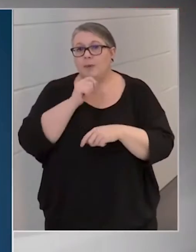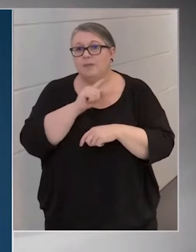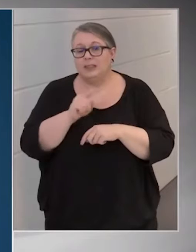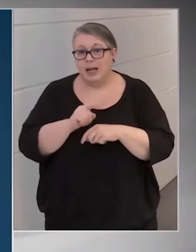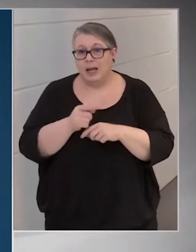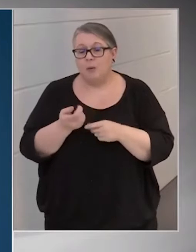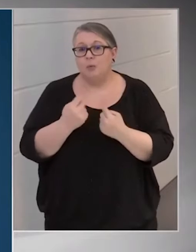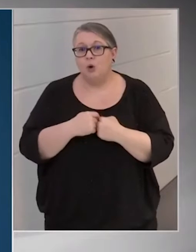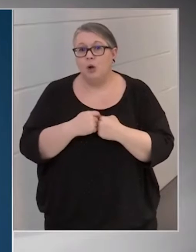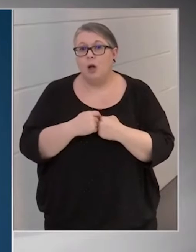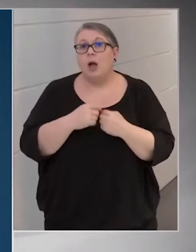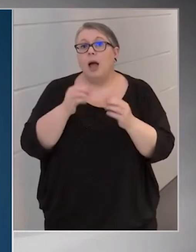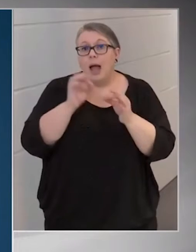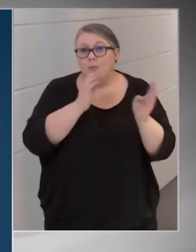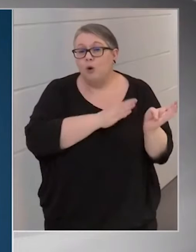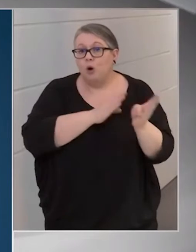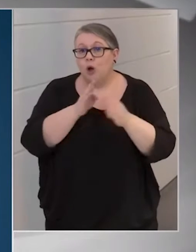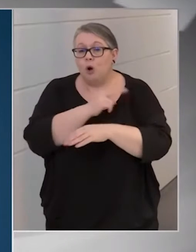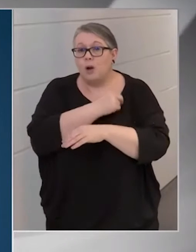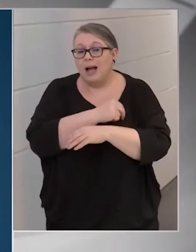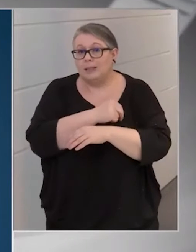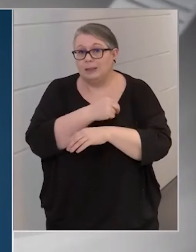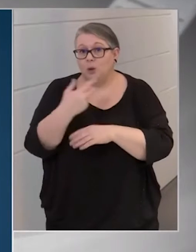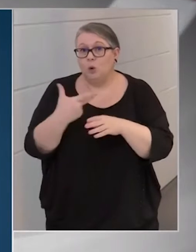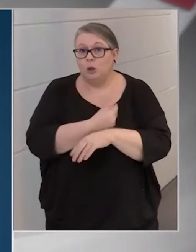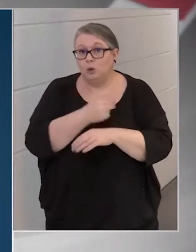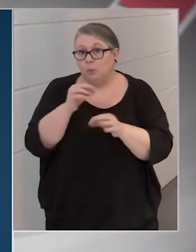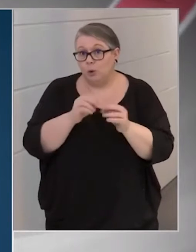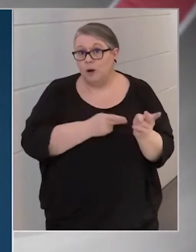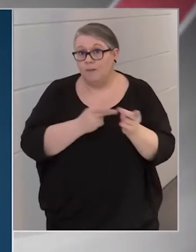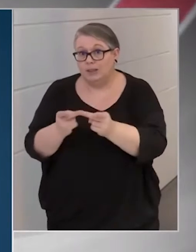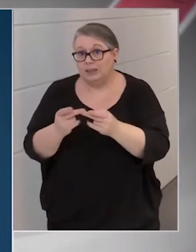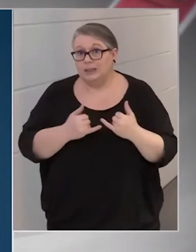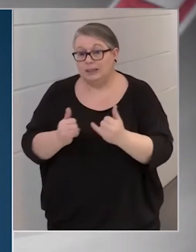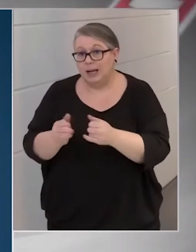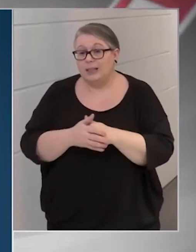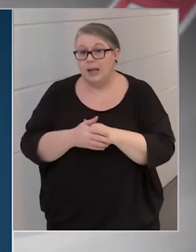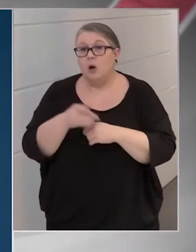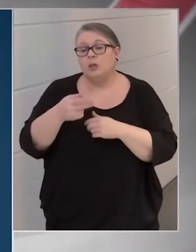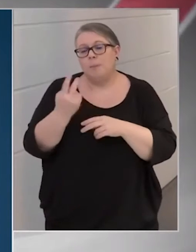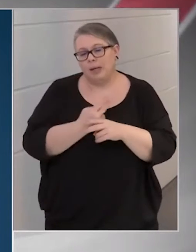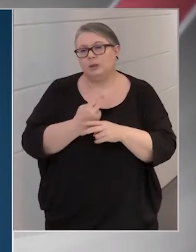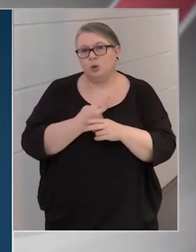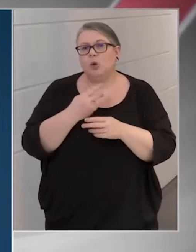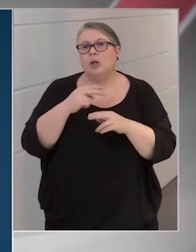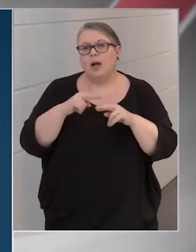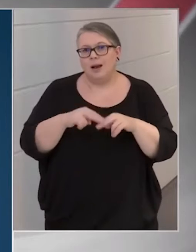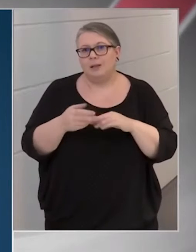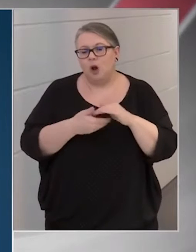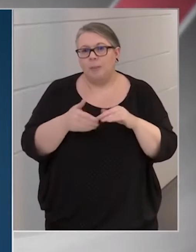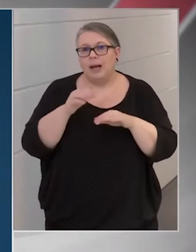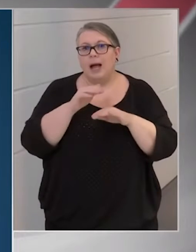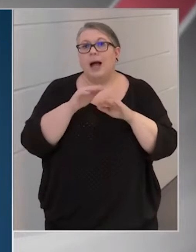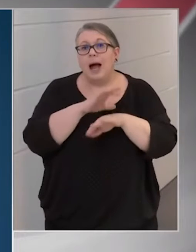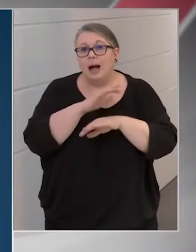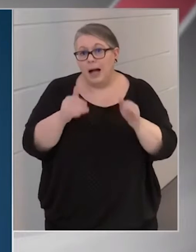szállítmányt egyenesen a kórházi oltópontokra viszik. Oda az eddig megszokott rendszerint a házi orvosok